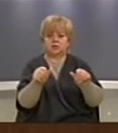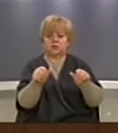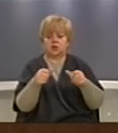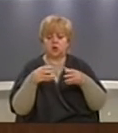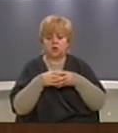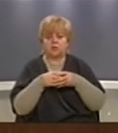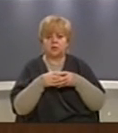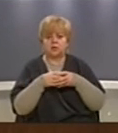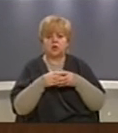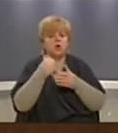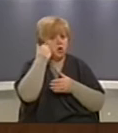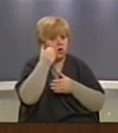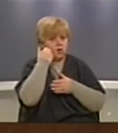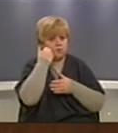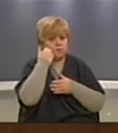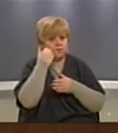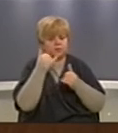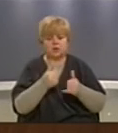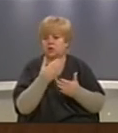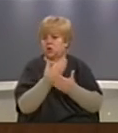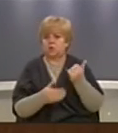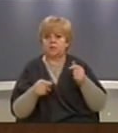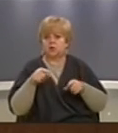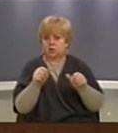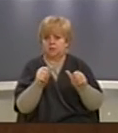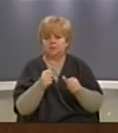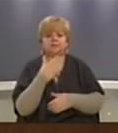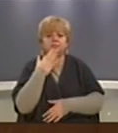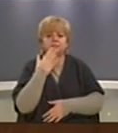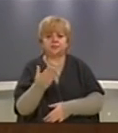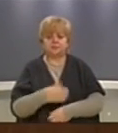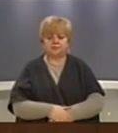komunitetit Rom të cilet tani më i kanë humbur pronat. Ju falem derit.